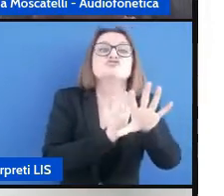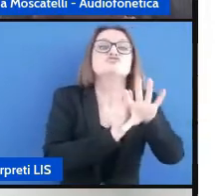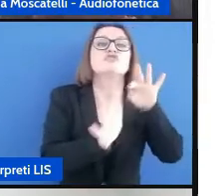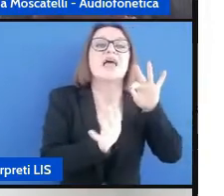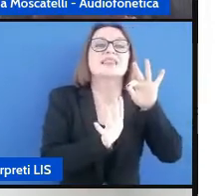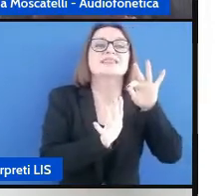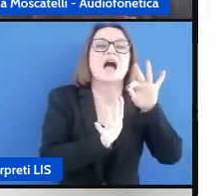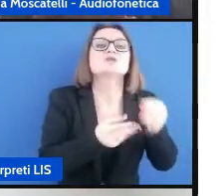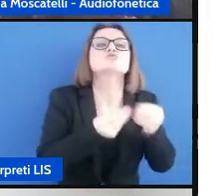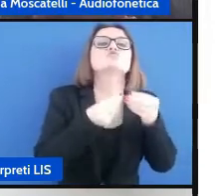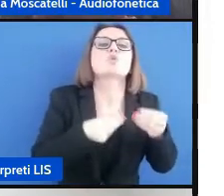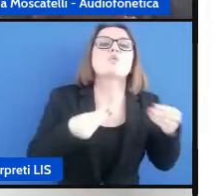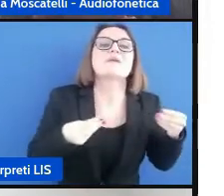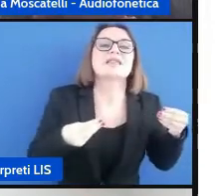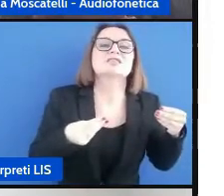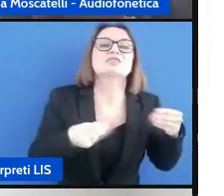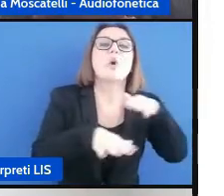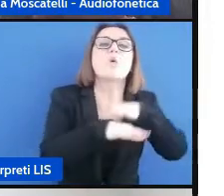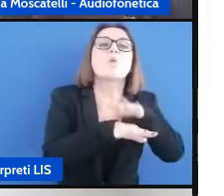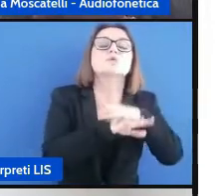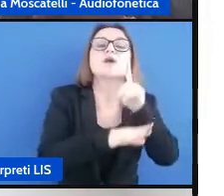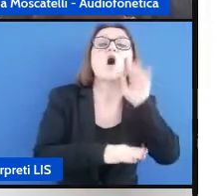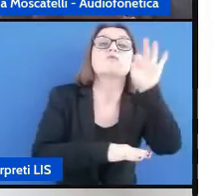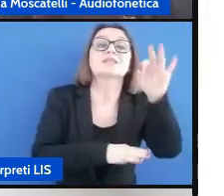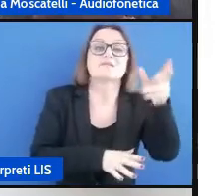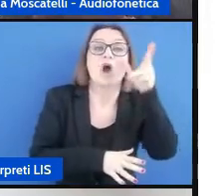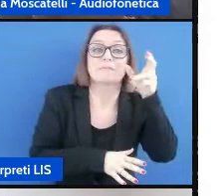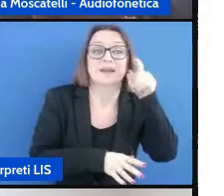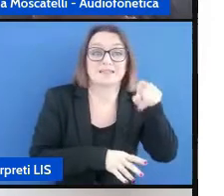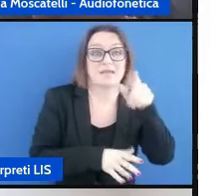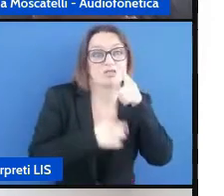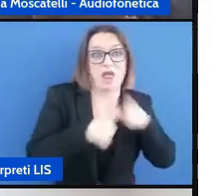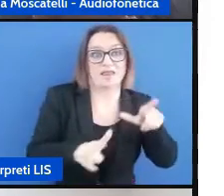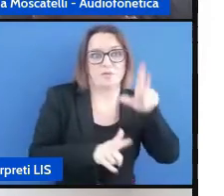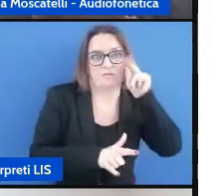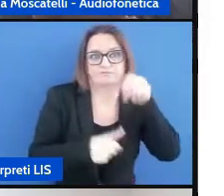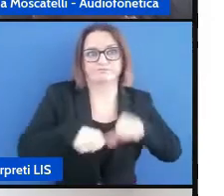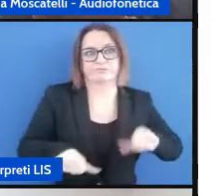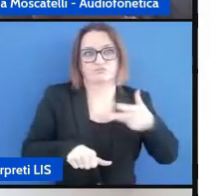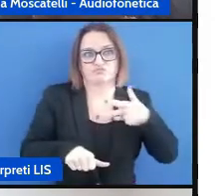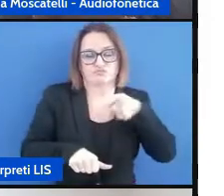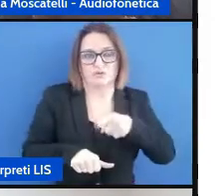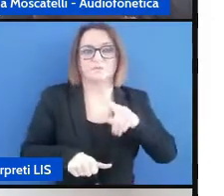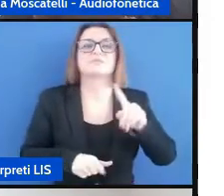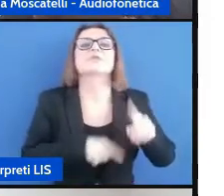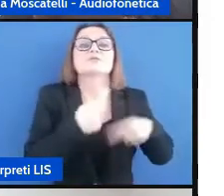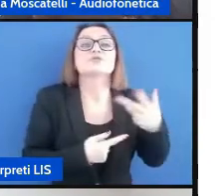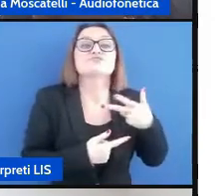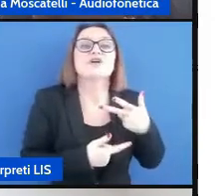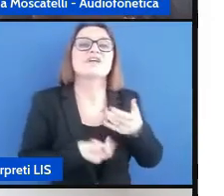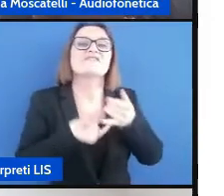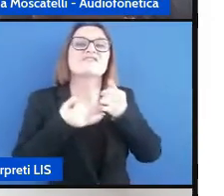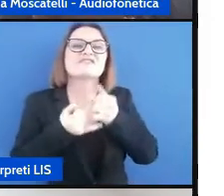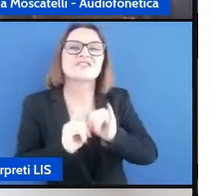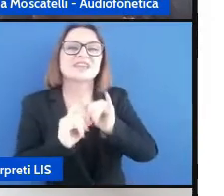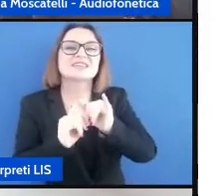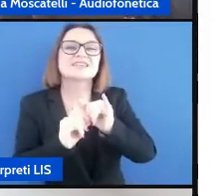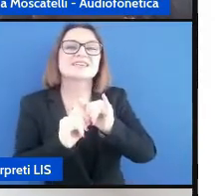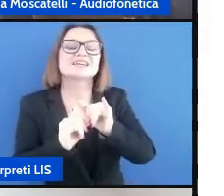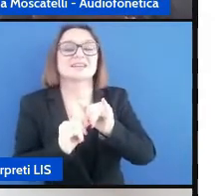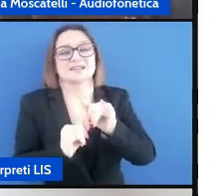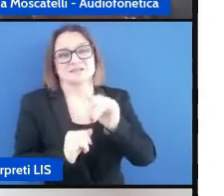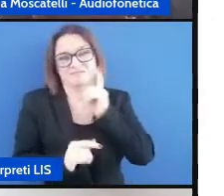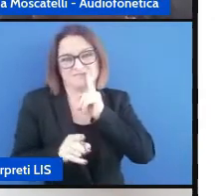strumento da utilizzare per l'apprendimento ci sono poi i figli di venti e di sordi non assegnanti